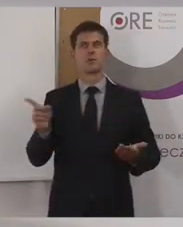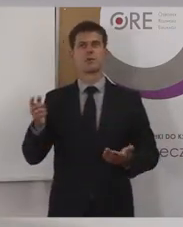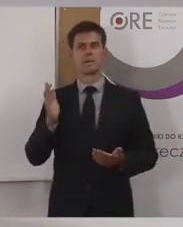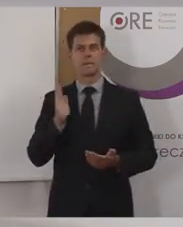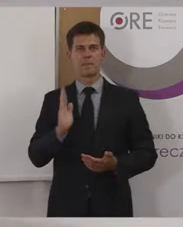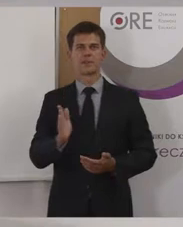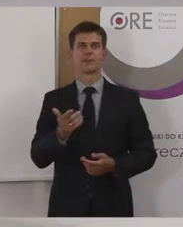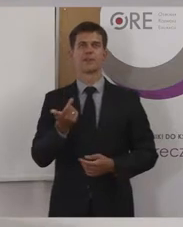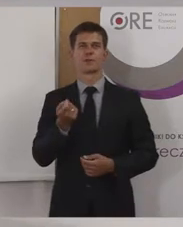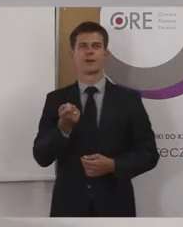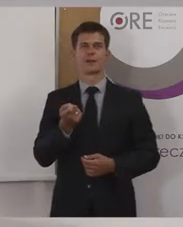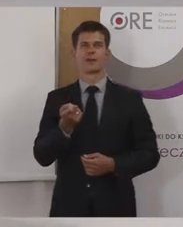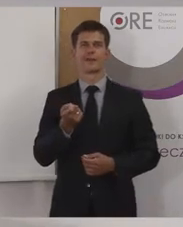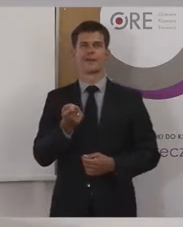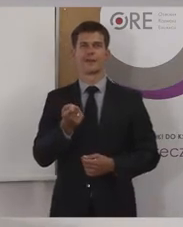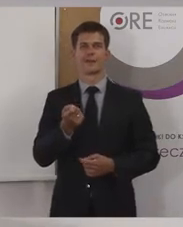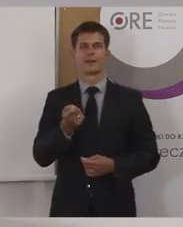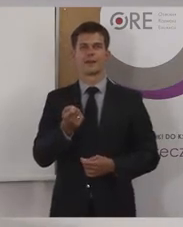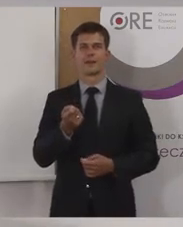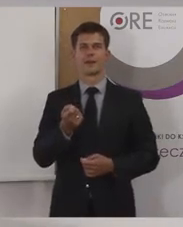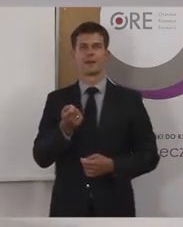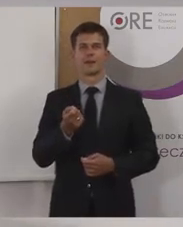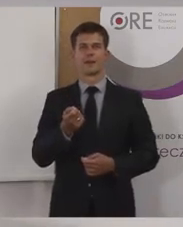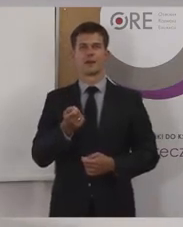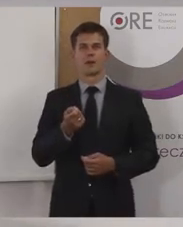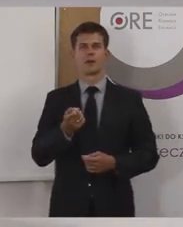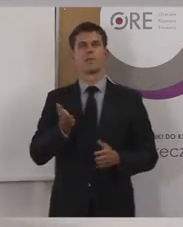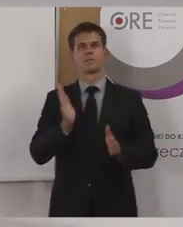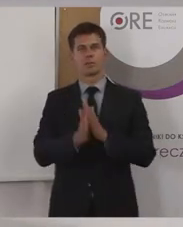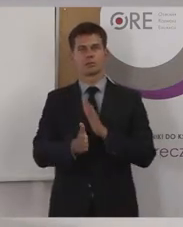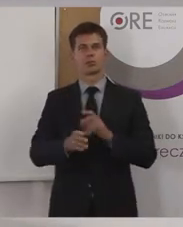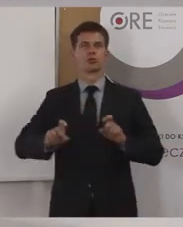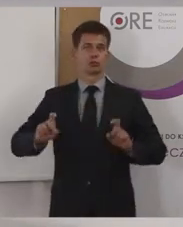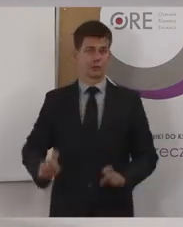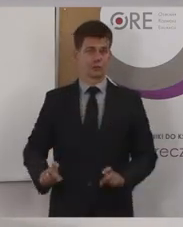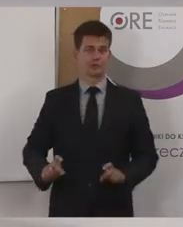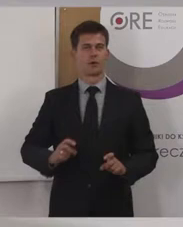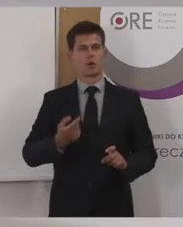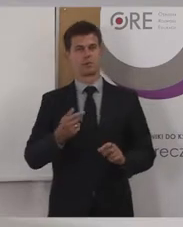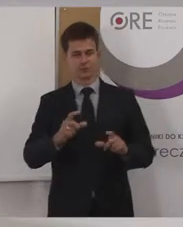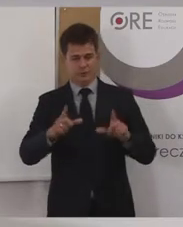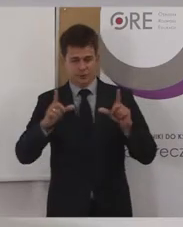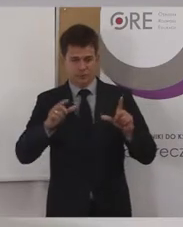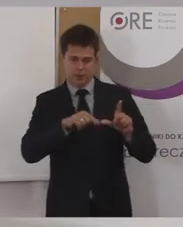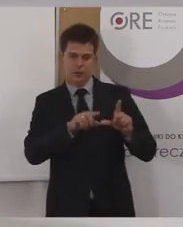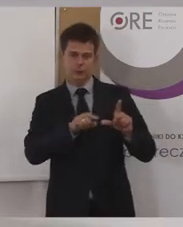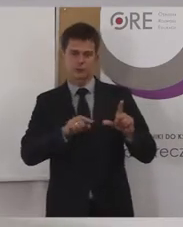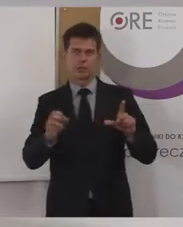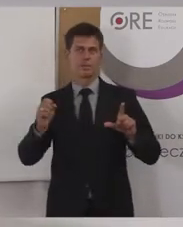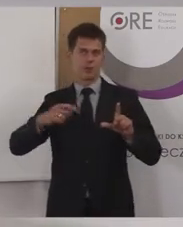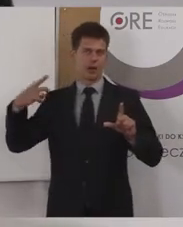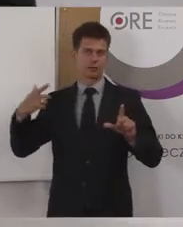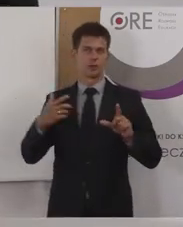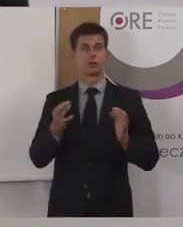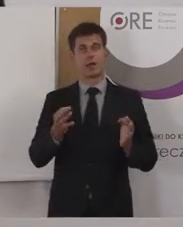resztę tego tutaj mojego wystąpienia zaprezentuję po prostu siedząc. I może teraz właśnie